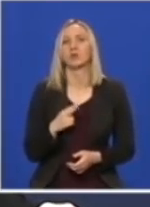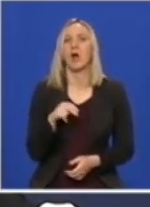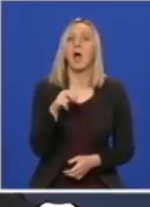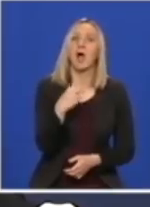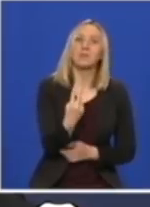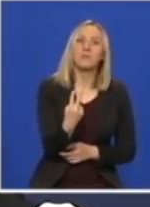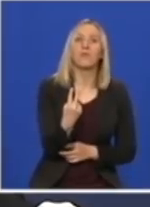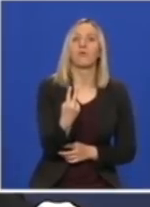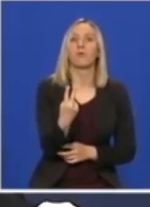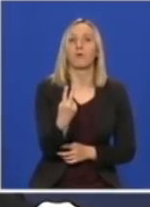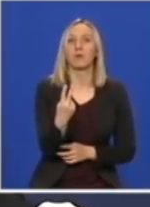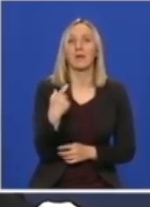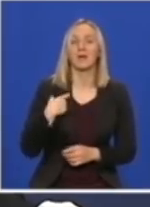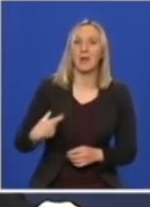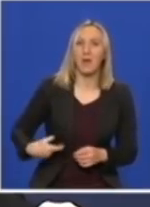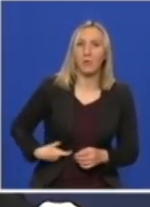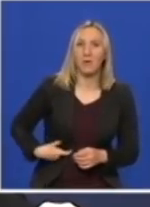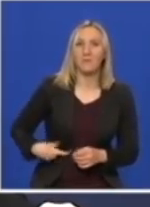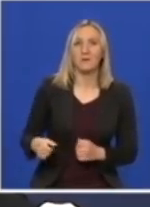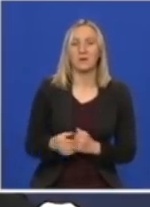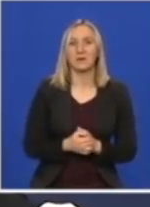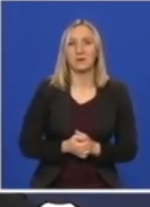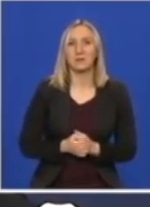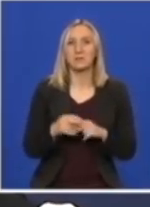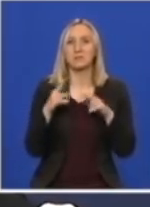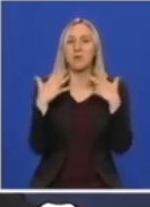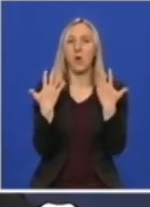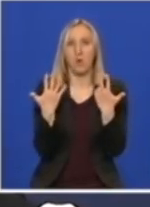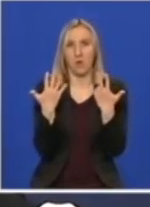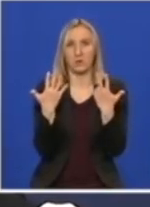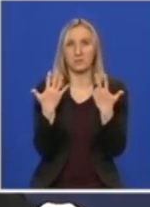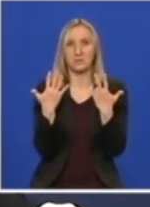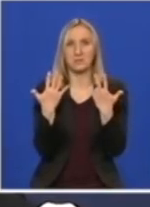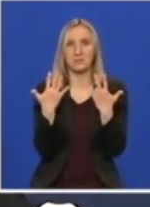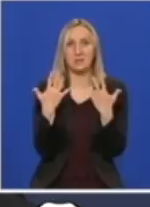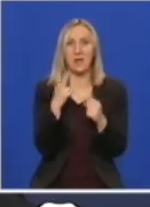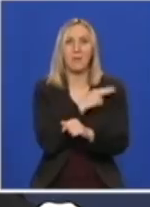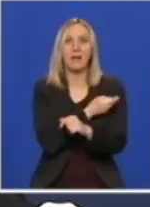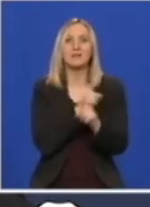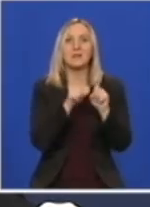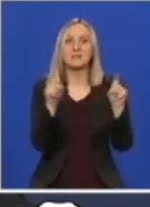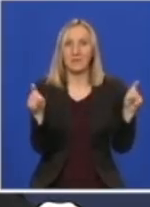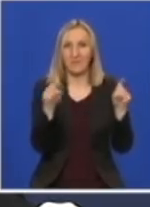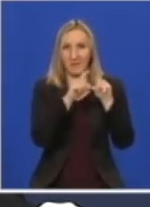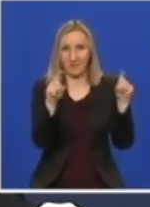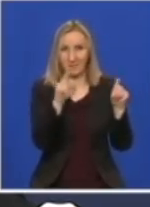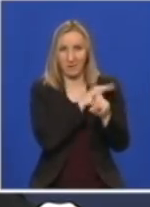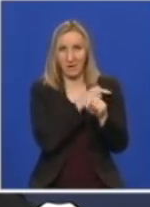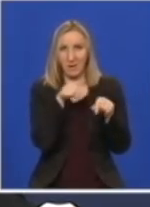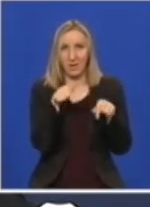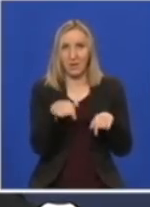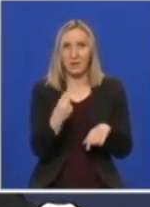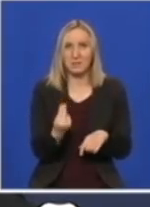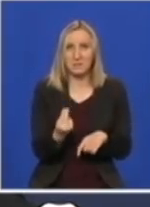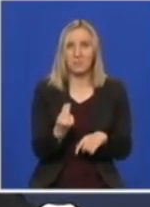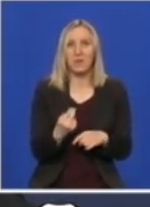dvoje u kliničkom centru Kragujevac, osmoro u klinici za infektivne i tropske bolesti, na